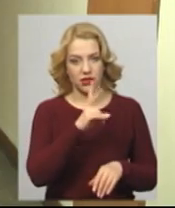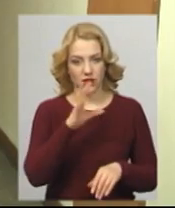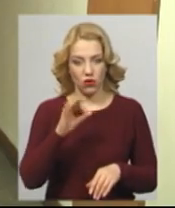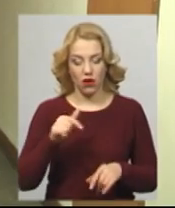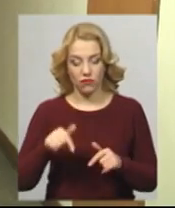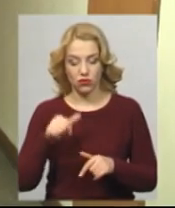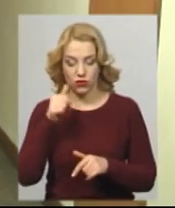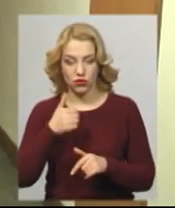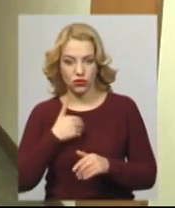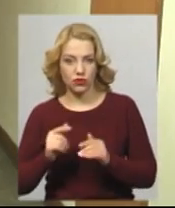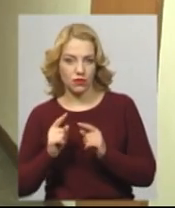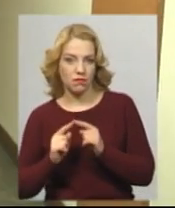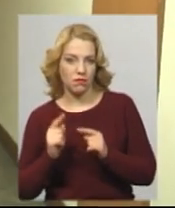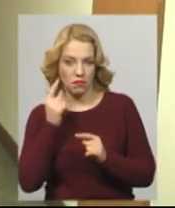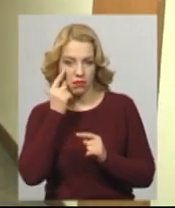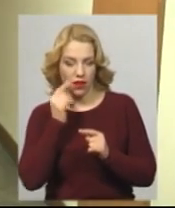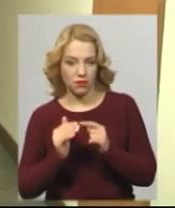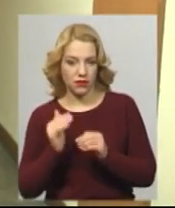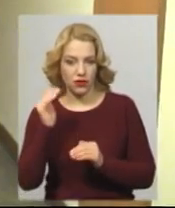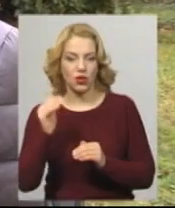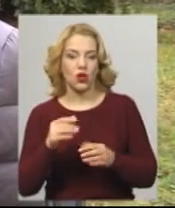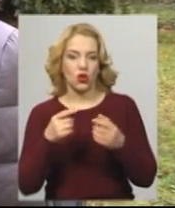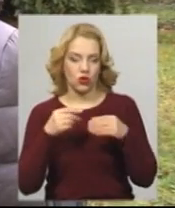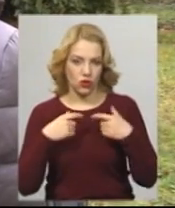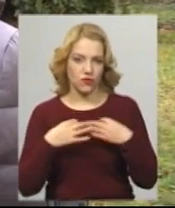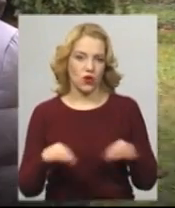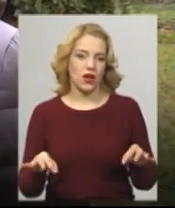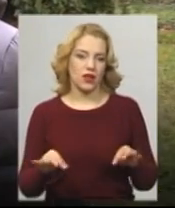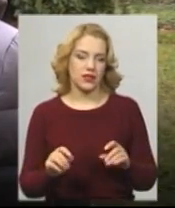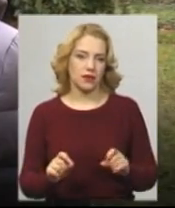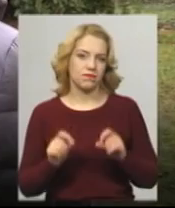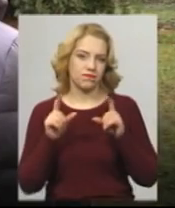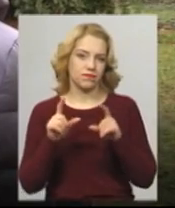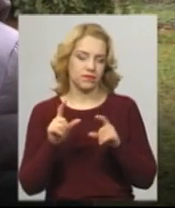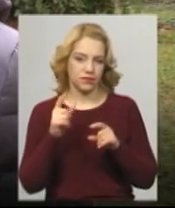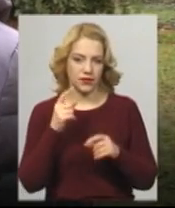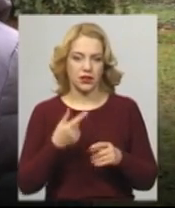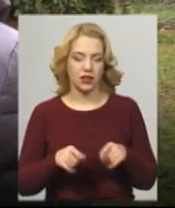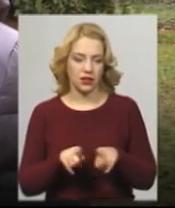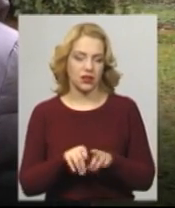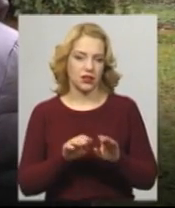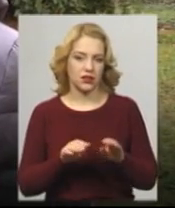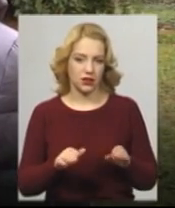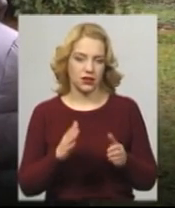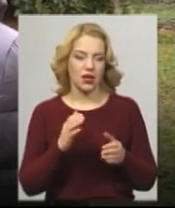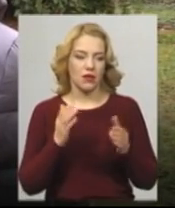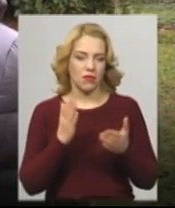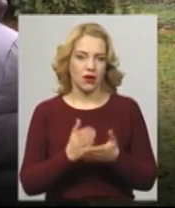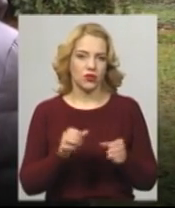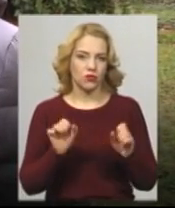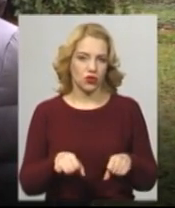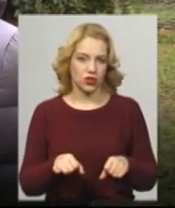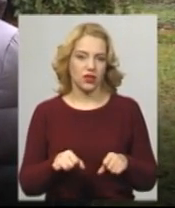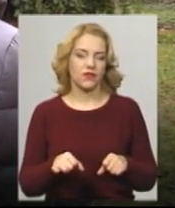хочуть підвищити свої бали, дозволяється повторно скласти тести. Такі діти мають можливість зареєструватися на базі своїх навчальних